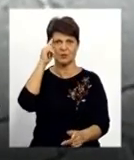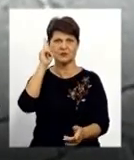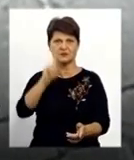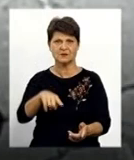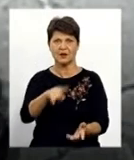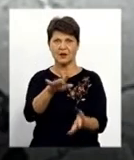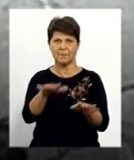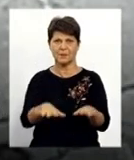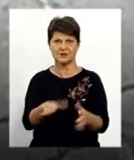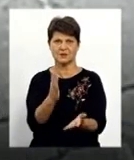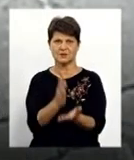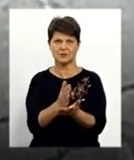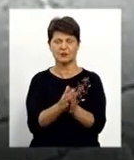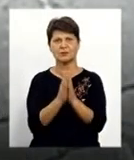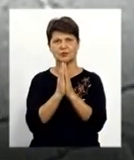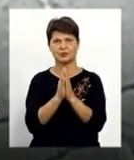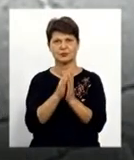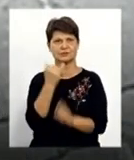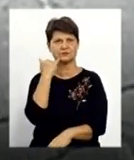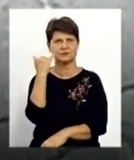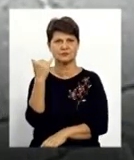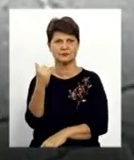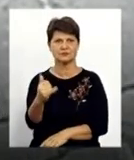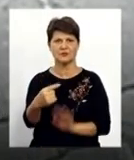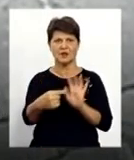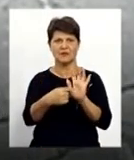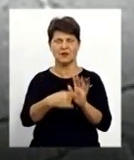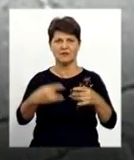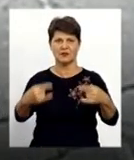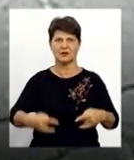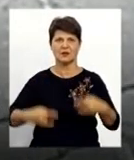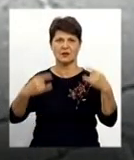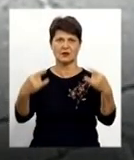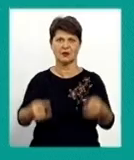знаходження, прохання – повідомити за телефонами, вказаними на екрані.